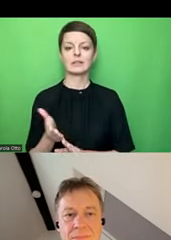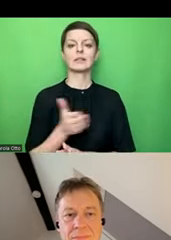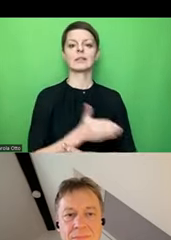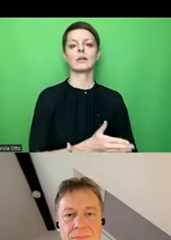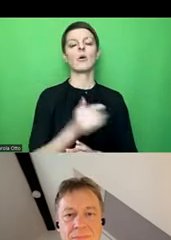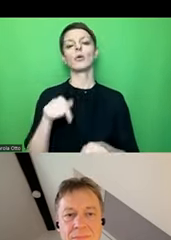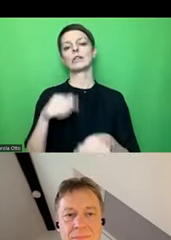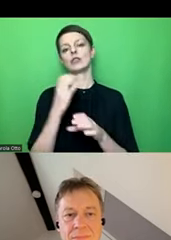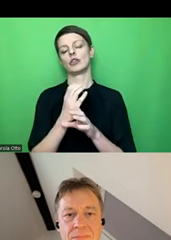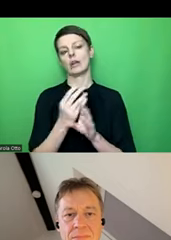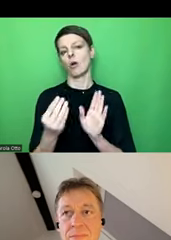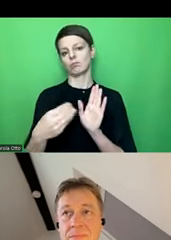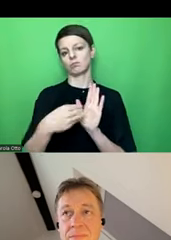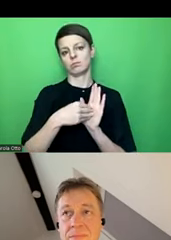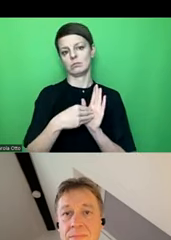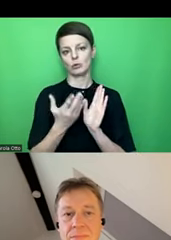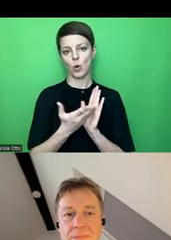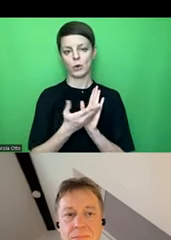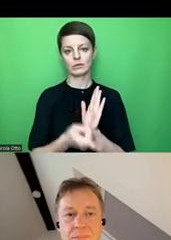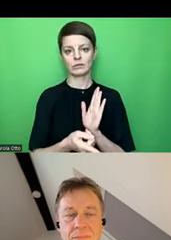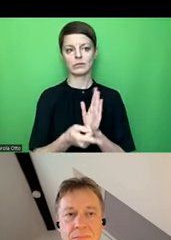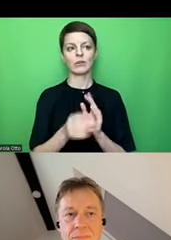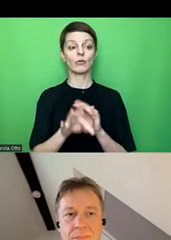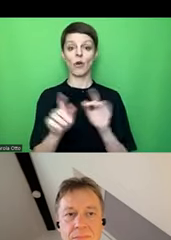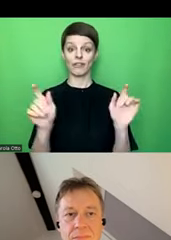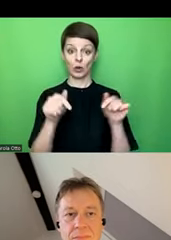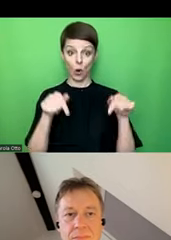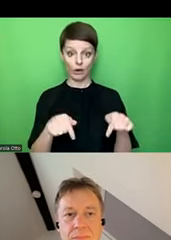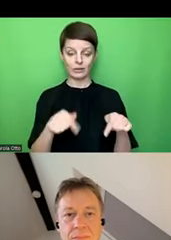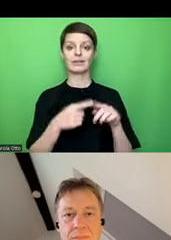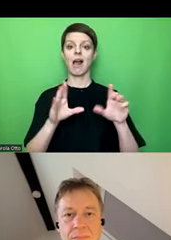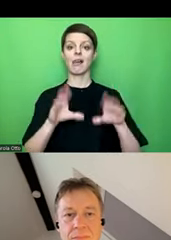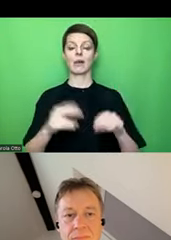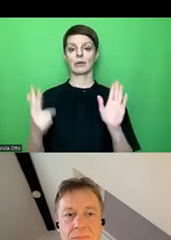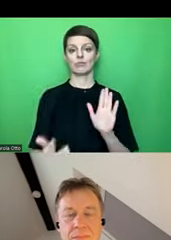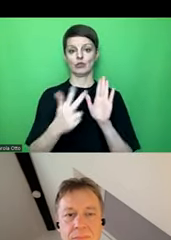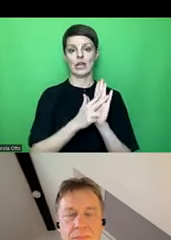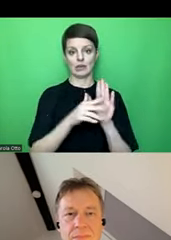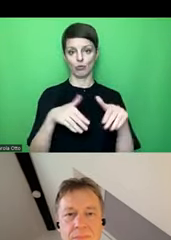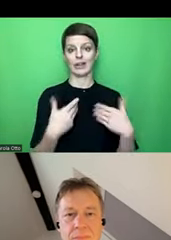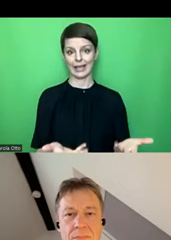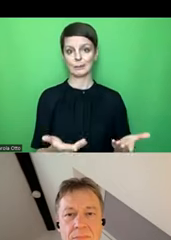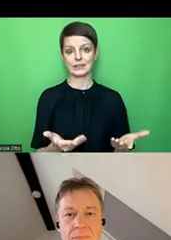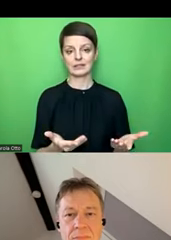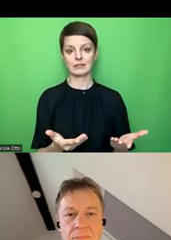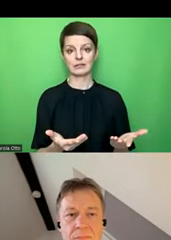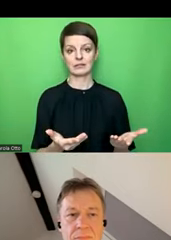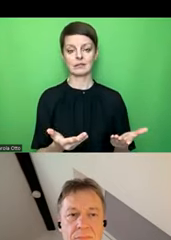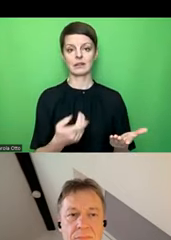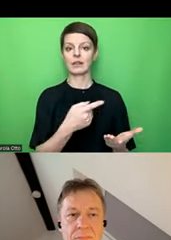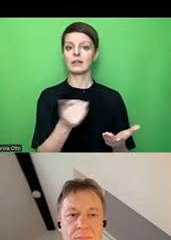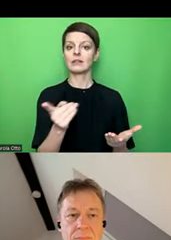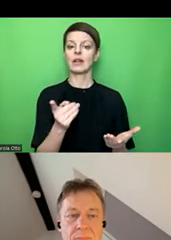auch reingepackt, dass es für diese Veranstaltung eine Teilnahmebestätigung gibt. Die können Sie einerseits